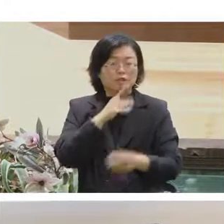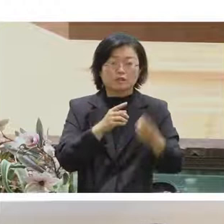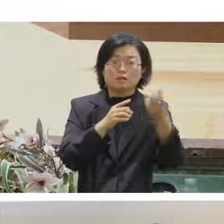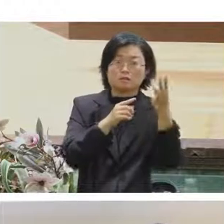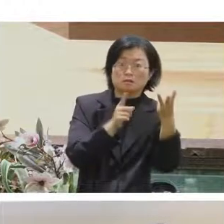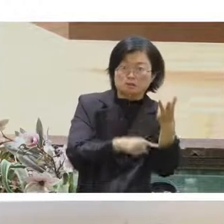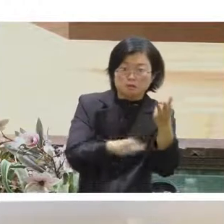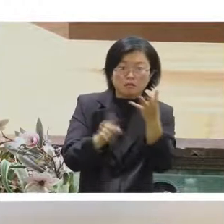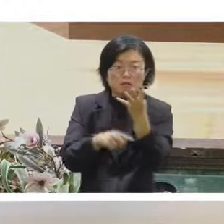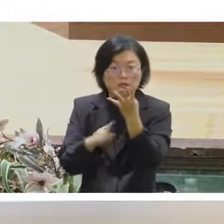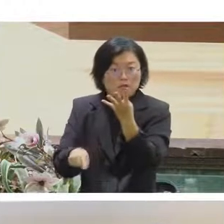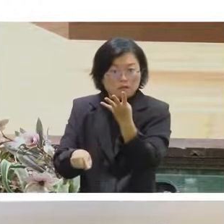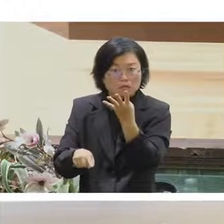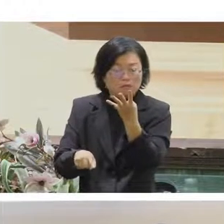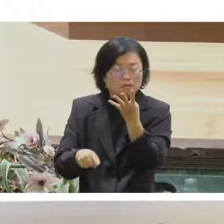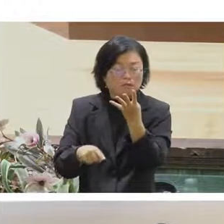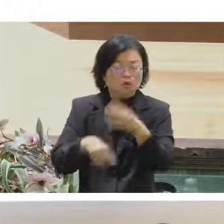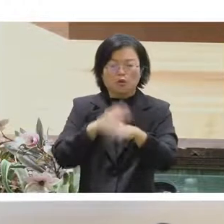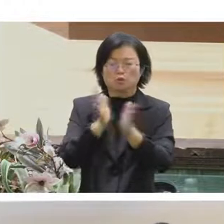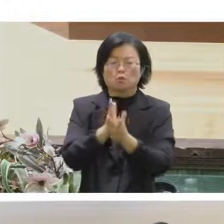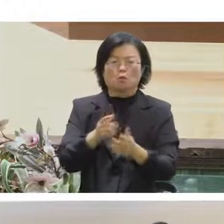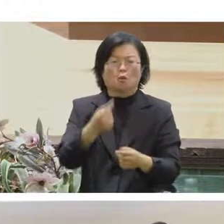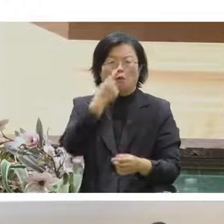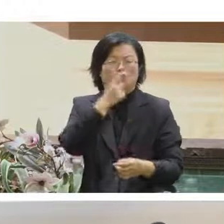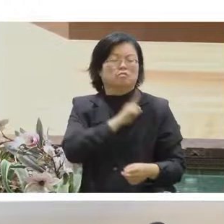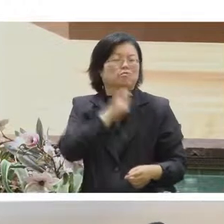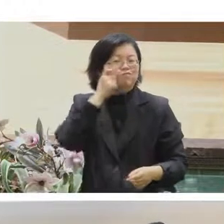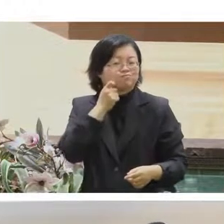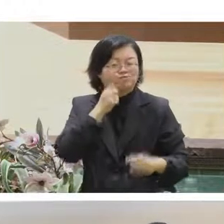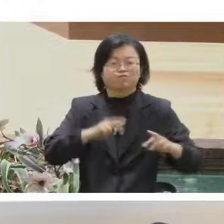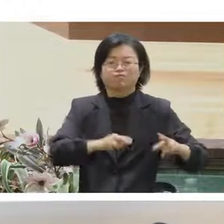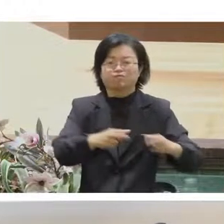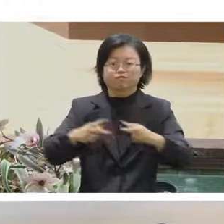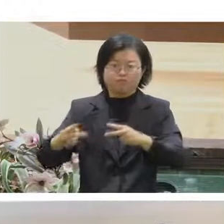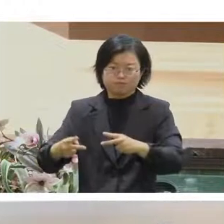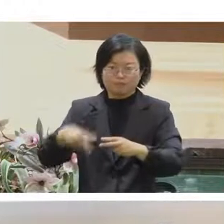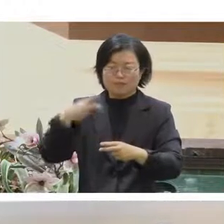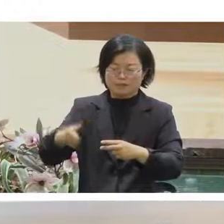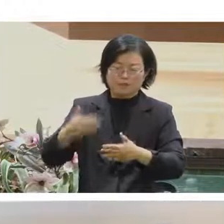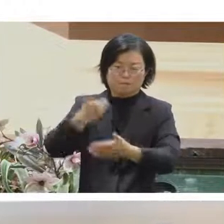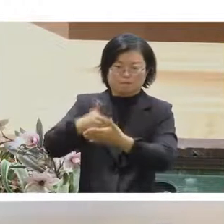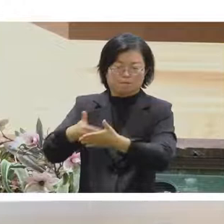個人的畫面都可以透過這邊自己去調整然後增加它的圖層